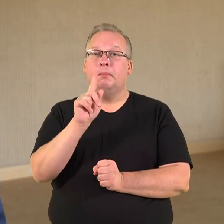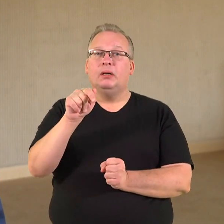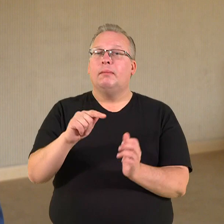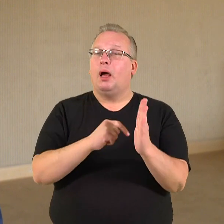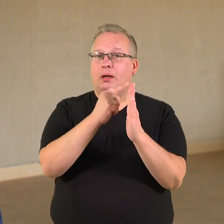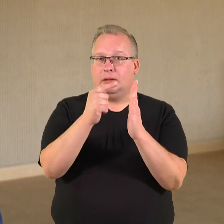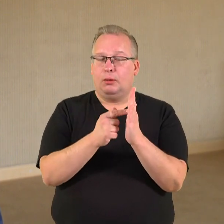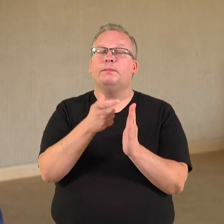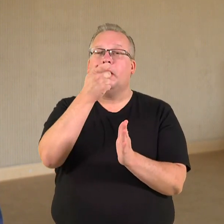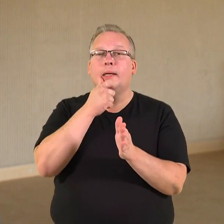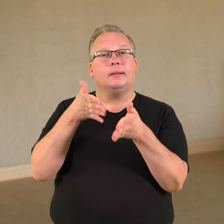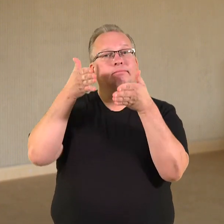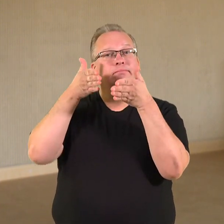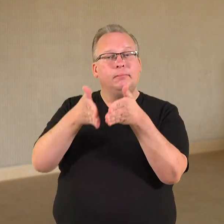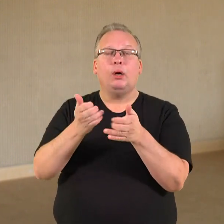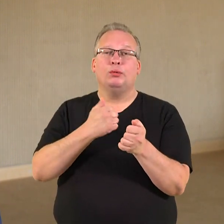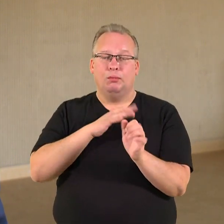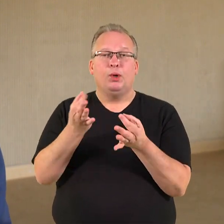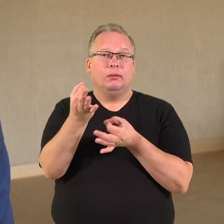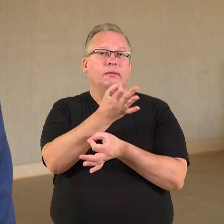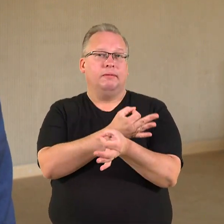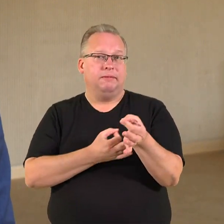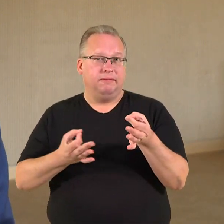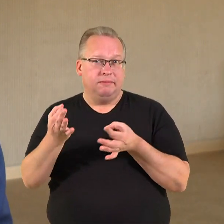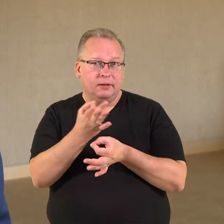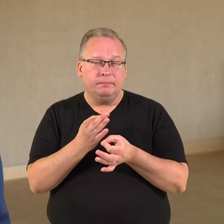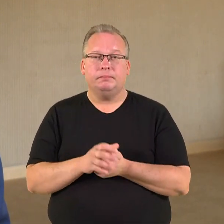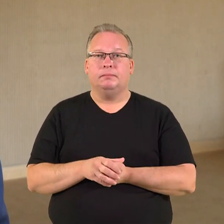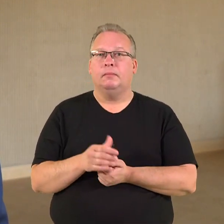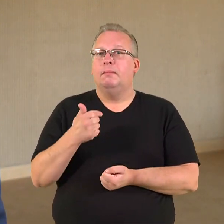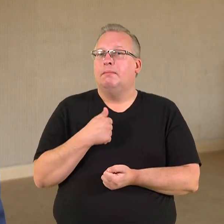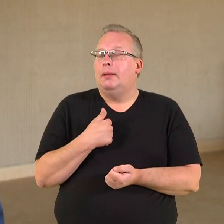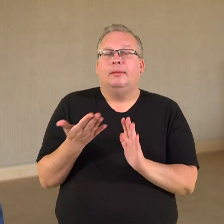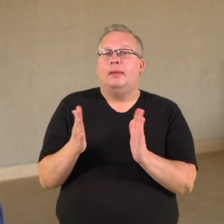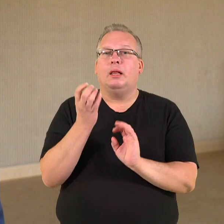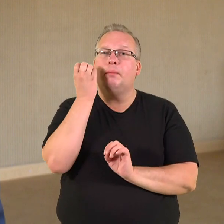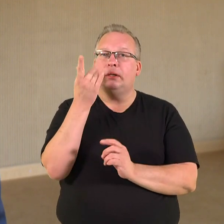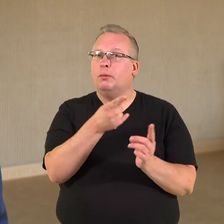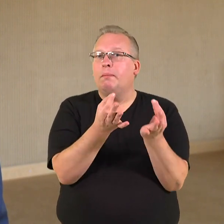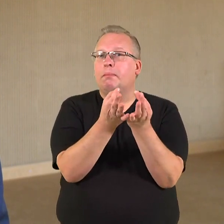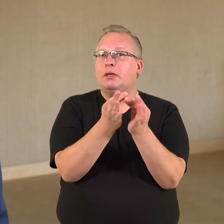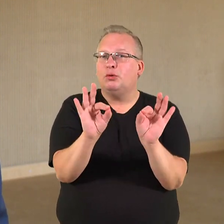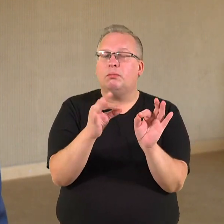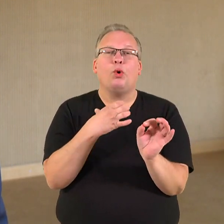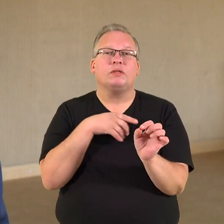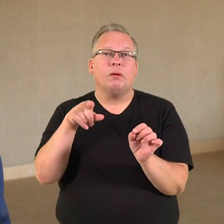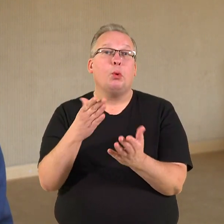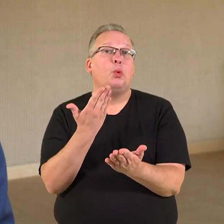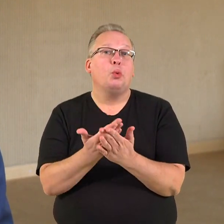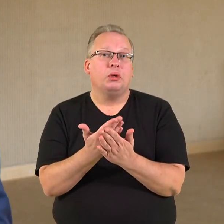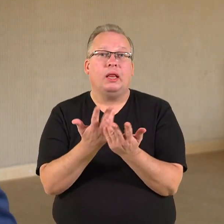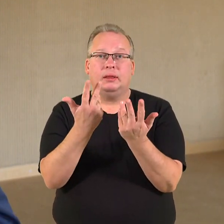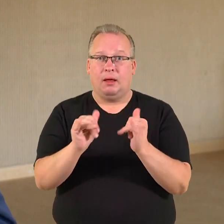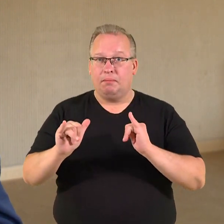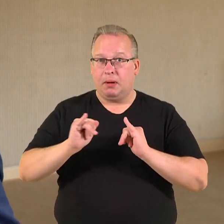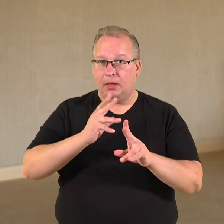klausimas labai rimtas ir taip pat turi būti diskutuojamas. Man jis atvirai kalbant, nelabai suprantu šito pasiūlymo esmės, kodėl tą reikia daryti,